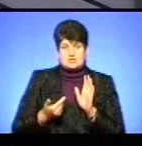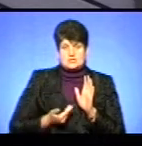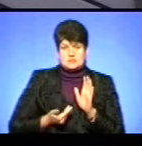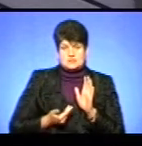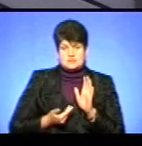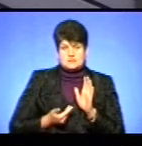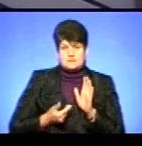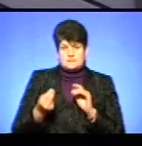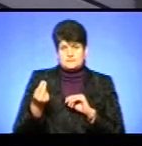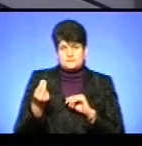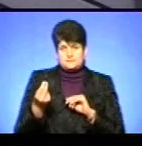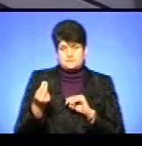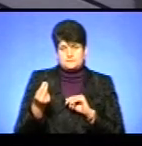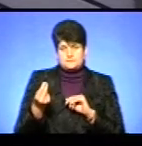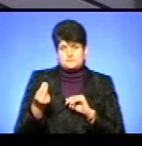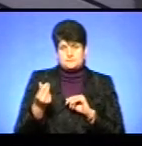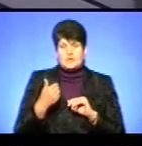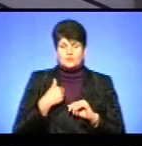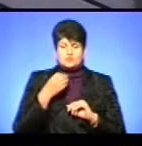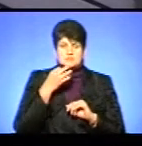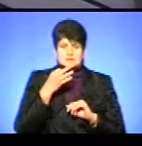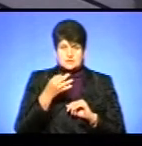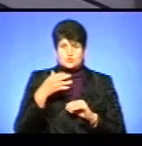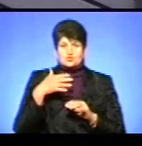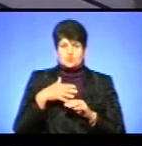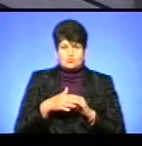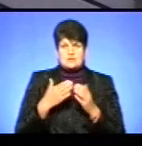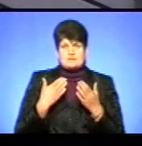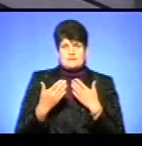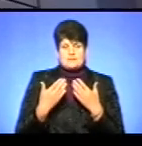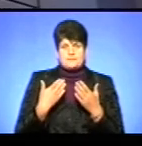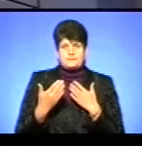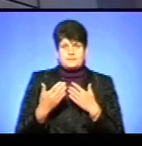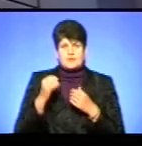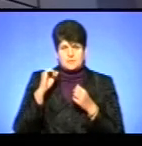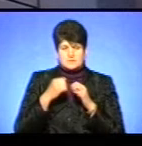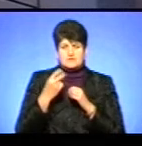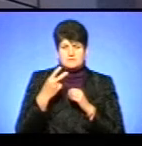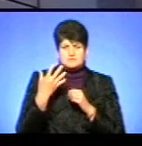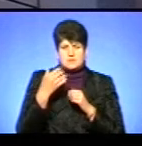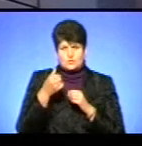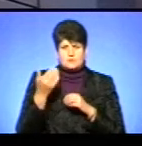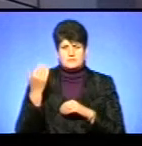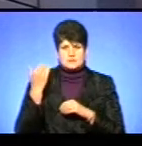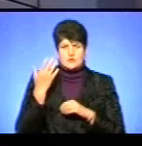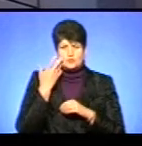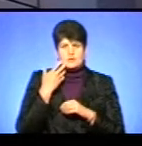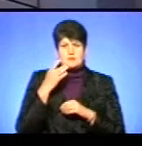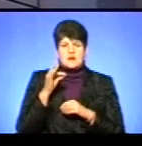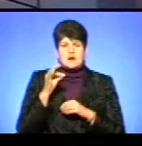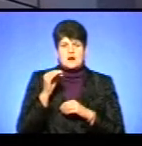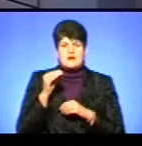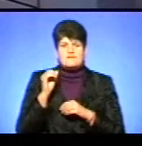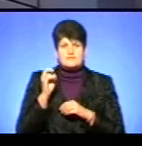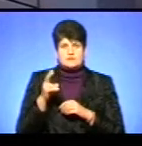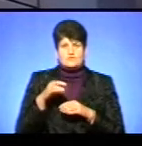готівковий тариф. Але я хочу сказати, з розумінням поставтеся, пам'ятаєте 25 років тому, коли ми в рафіках стоячи возили?